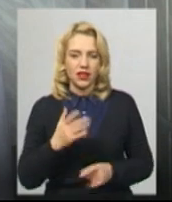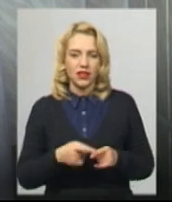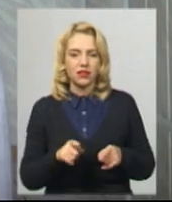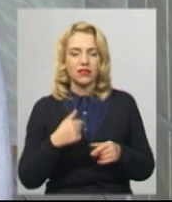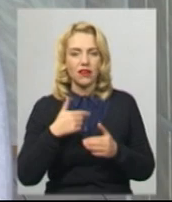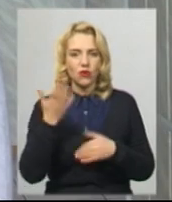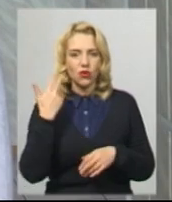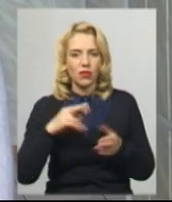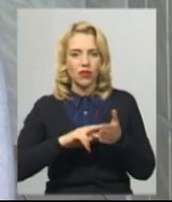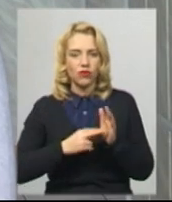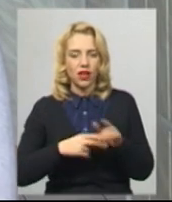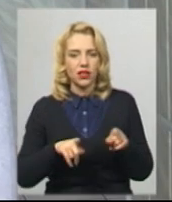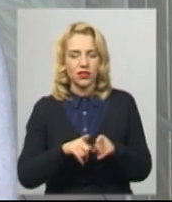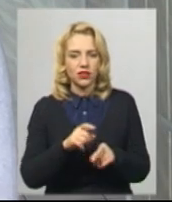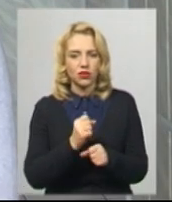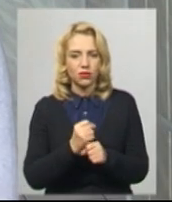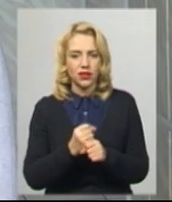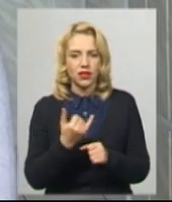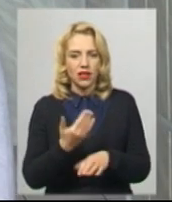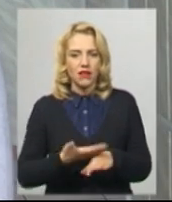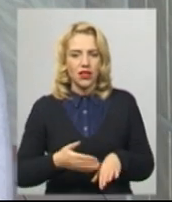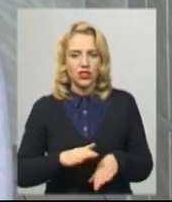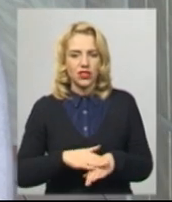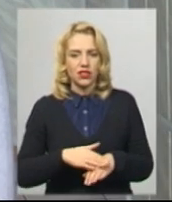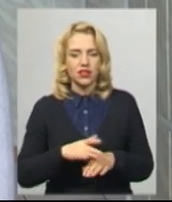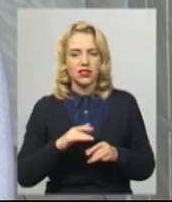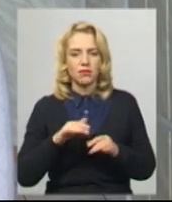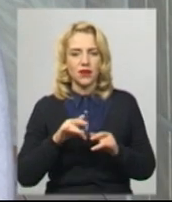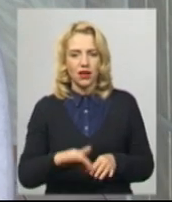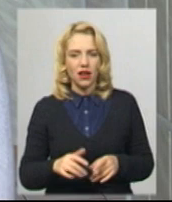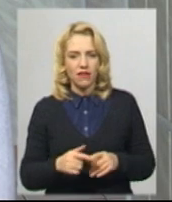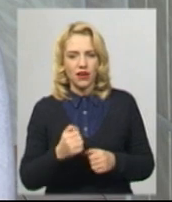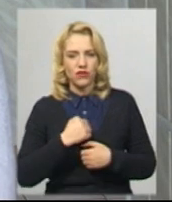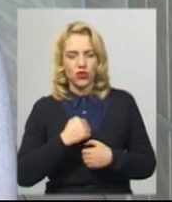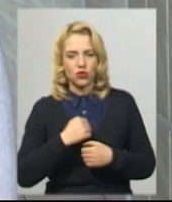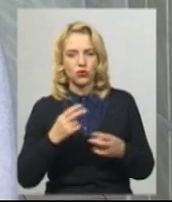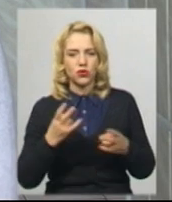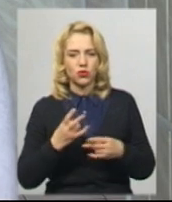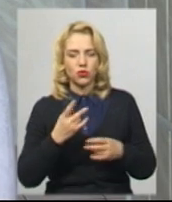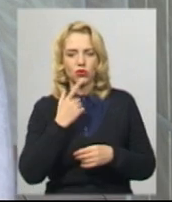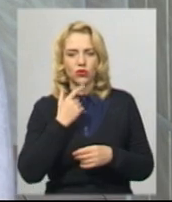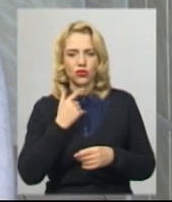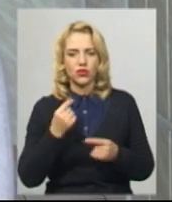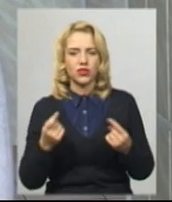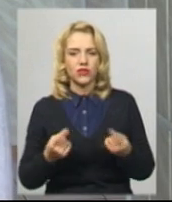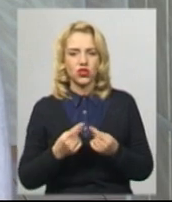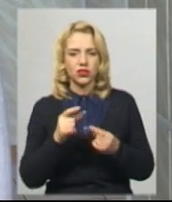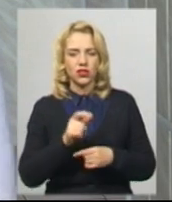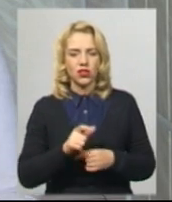такий час важкий, війна, багато дуже військових потребують крові. І такі люди, звичайні,